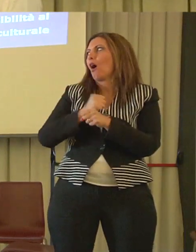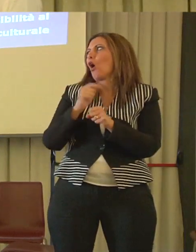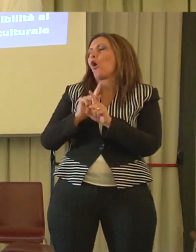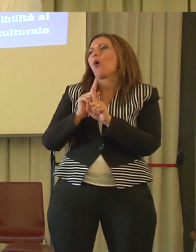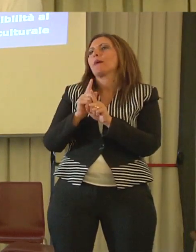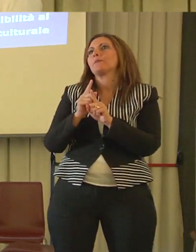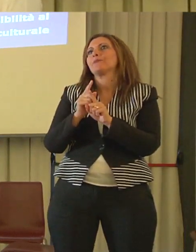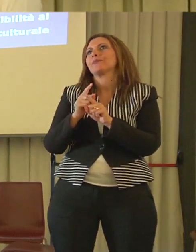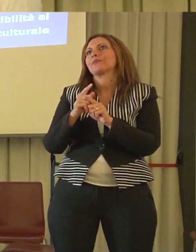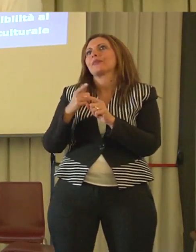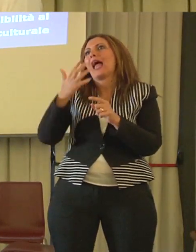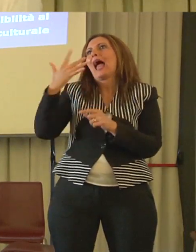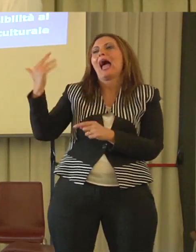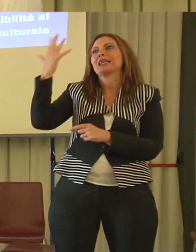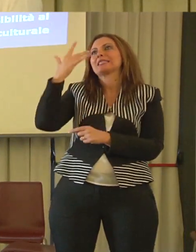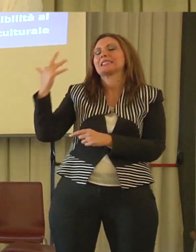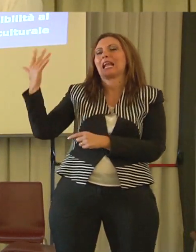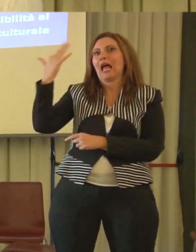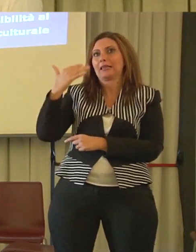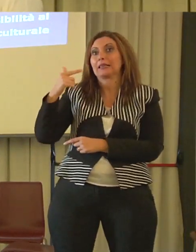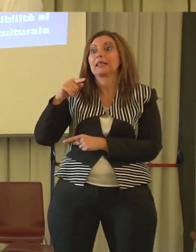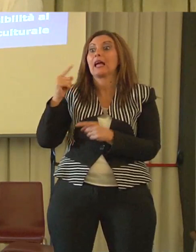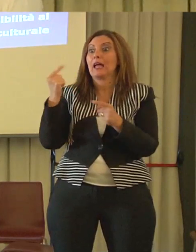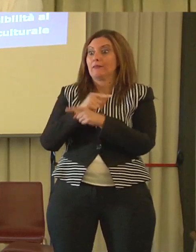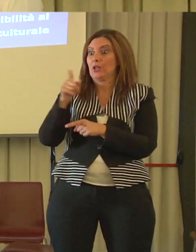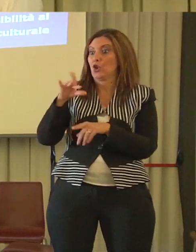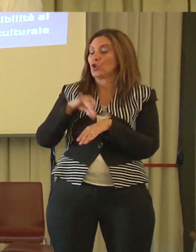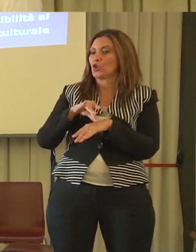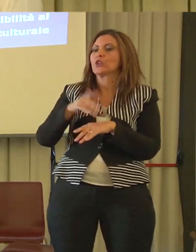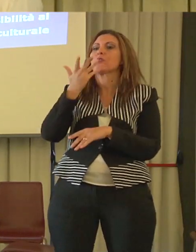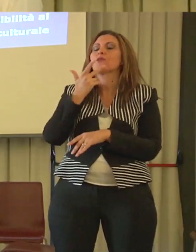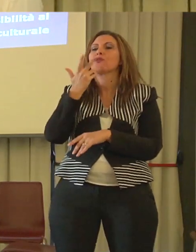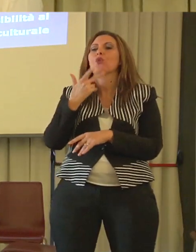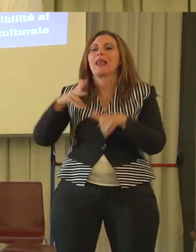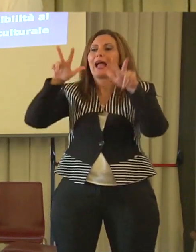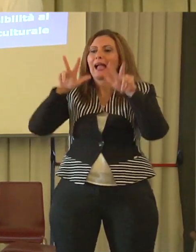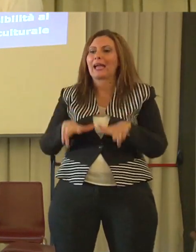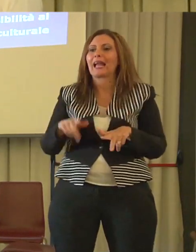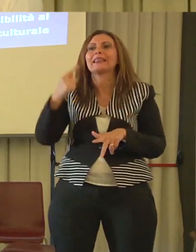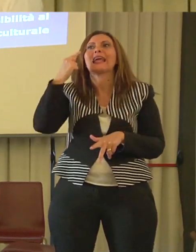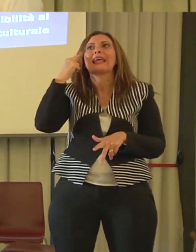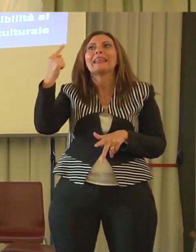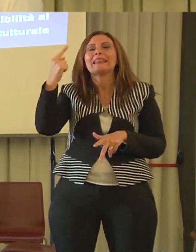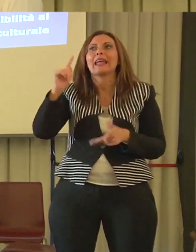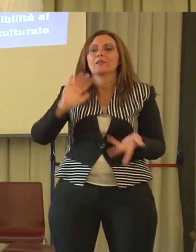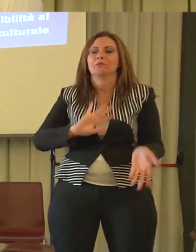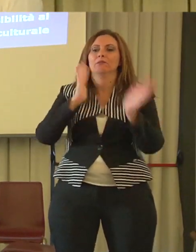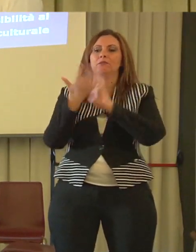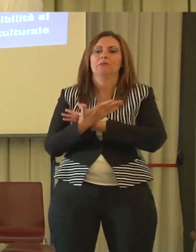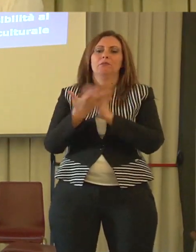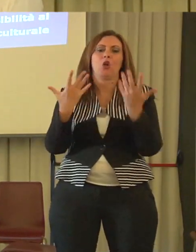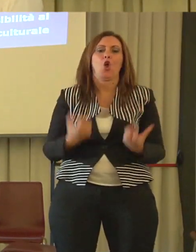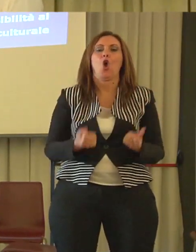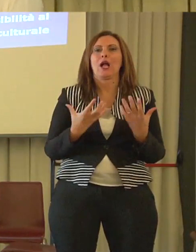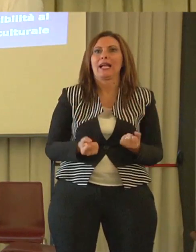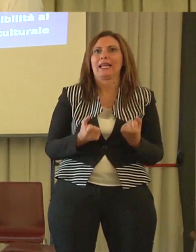e quindi lei vuole garantire che quelle idee vengano messe sul campo, per